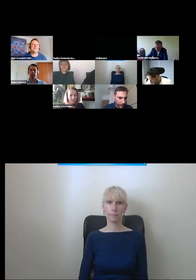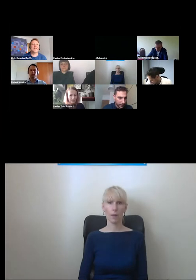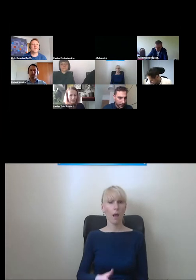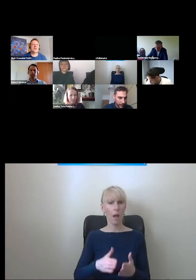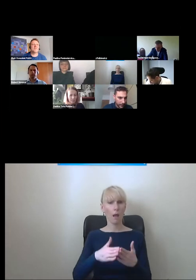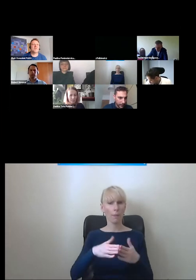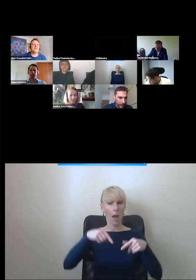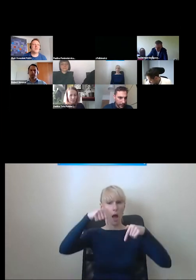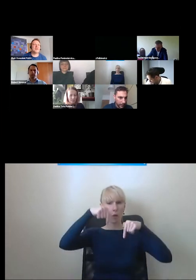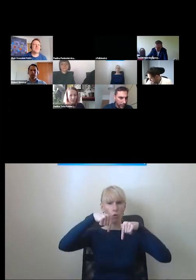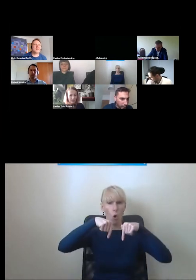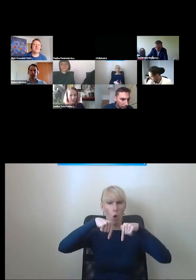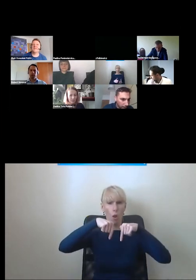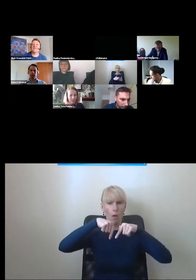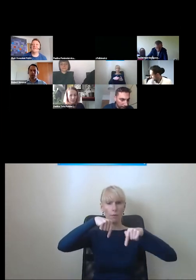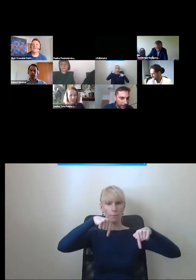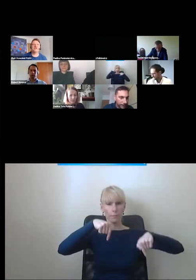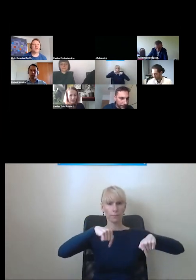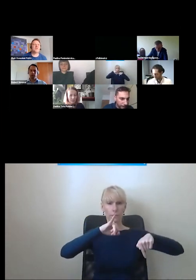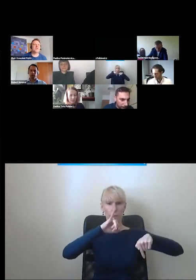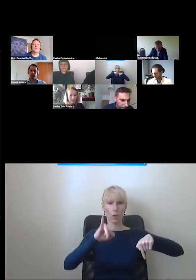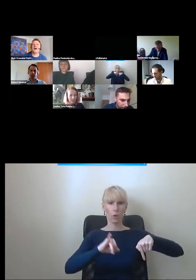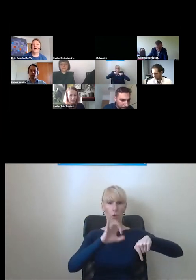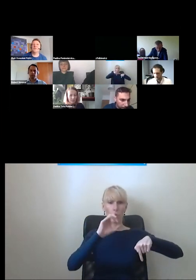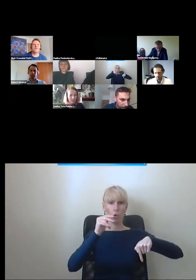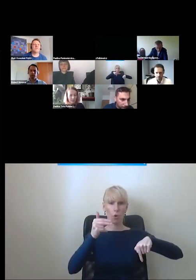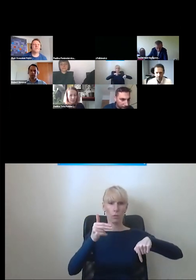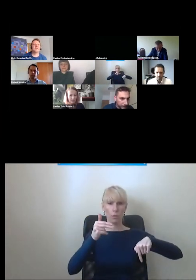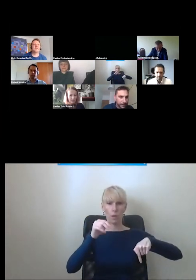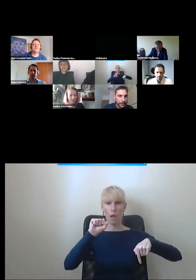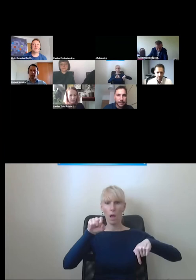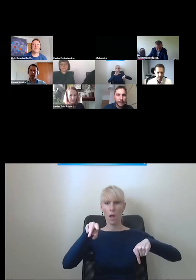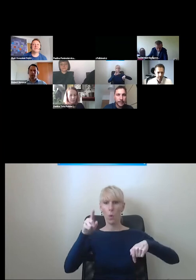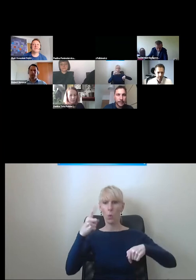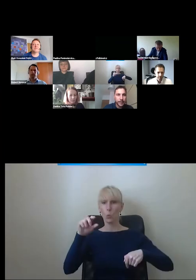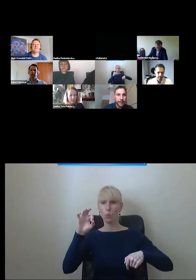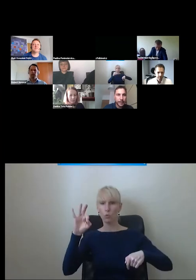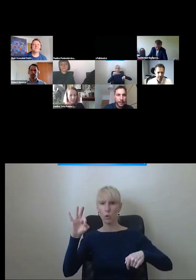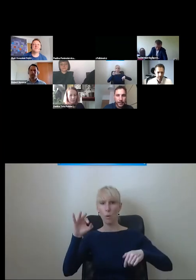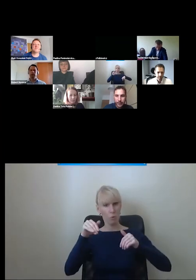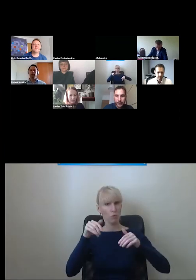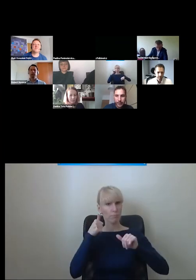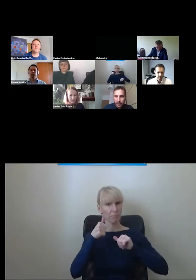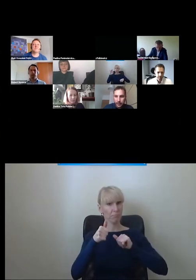Na dole po lewej, join audio. Może jeszcze to trzeba raz nacisnąć.